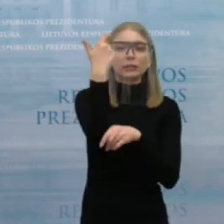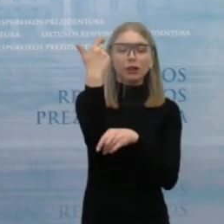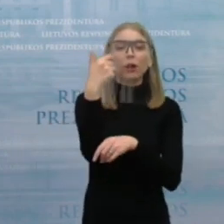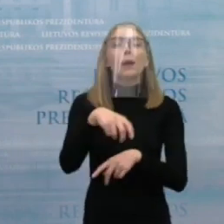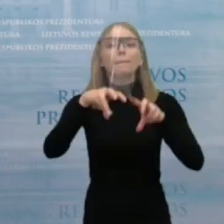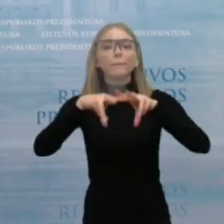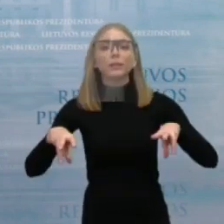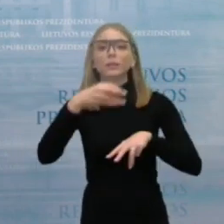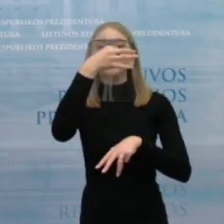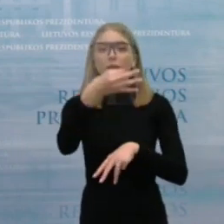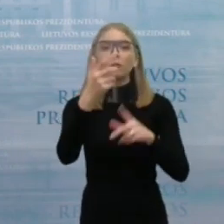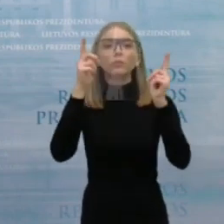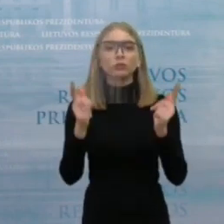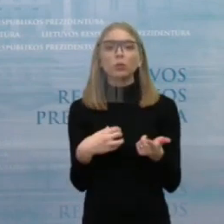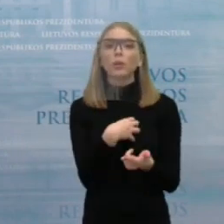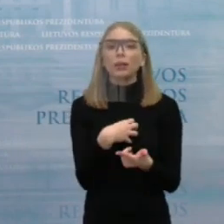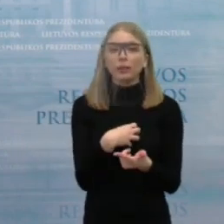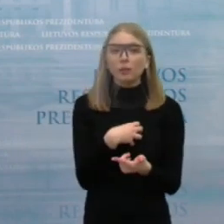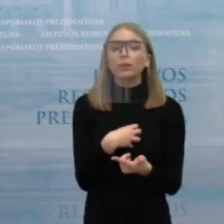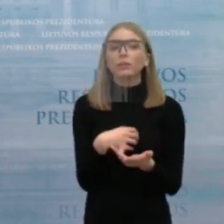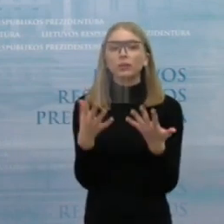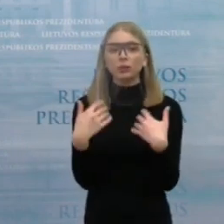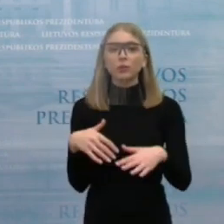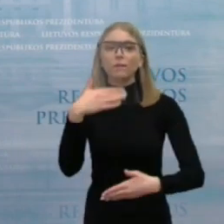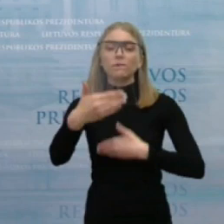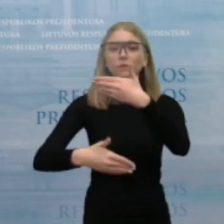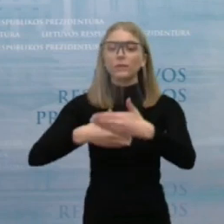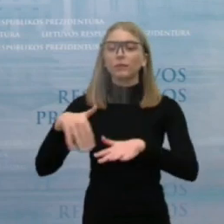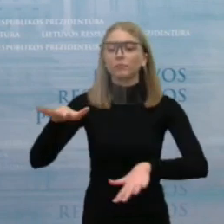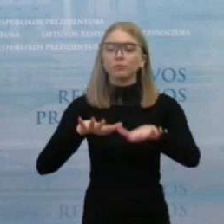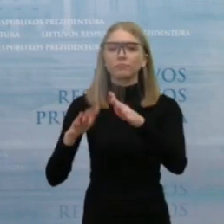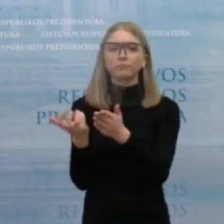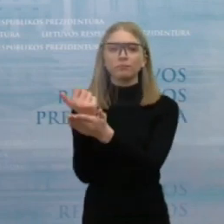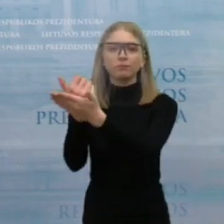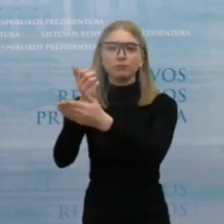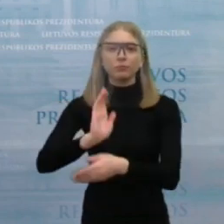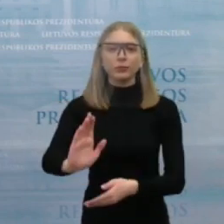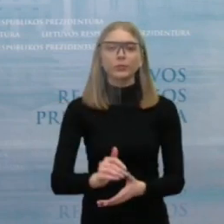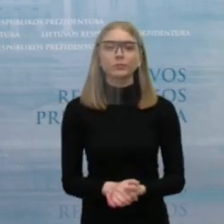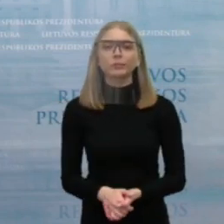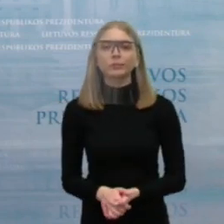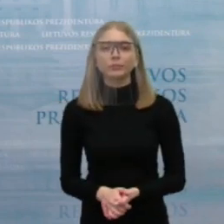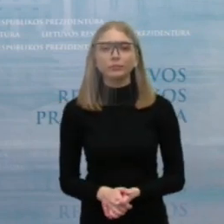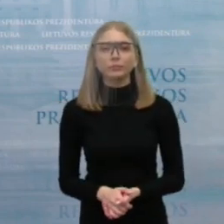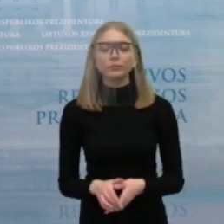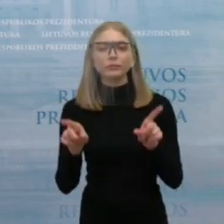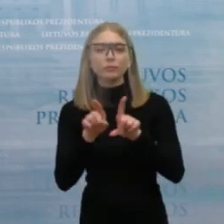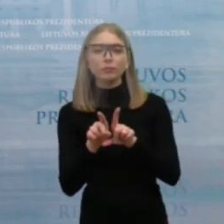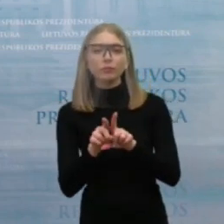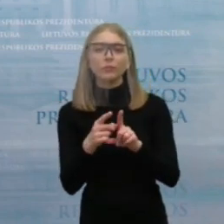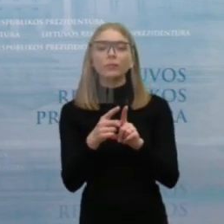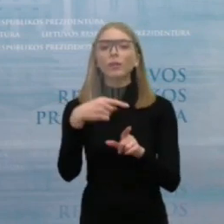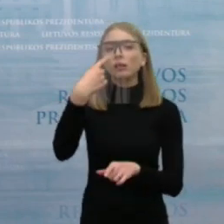skirtas dėmesys ir bus judama link konkrečių sprendimų. Kalbėta apie miškų